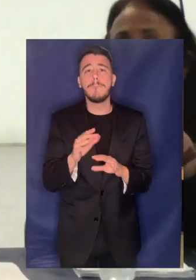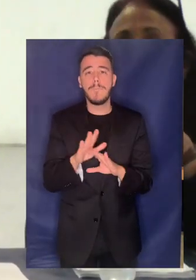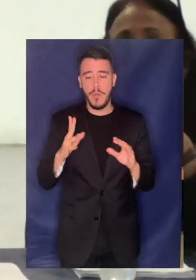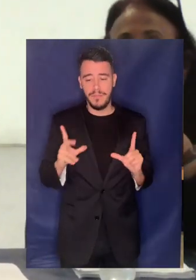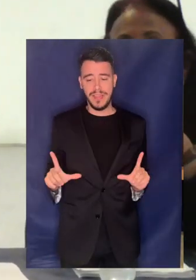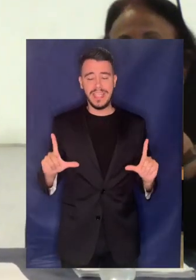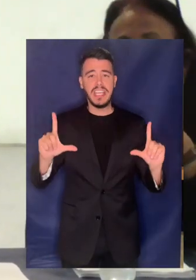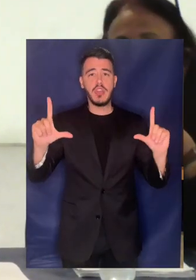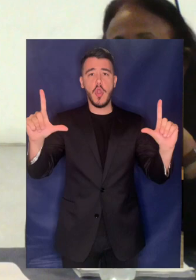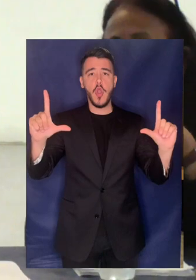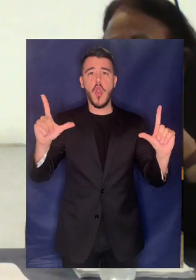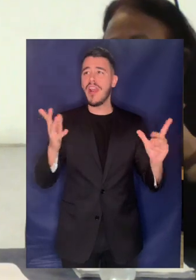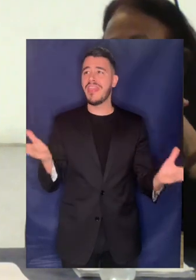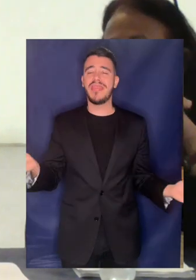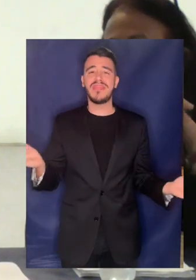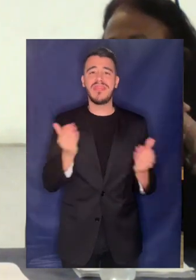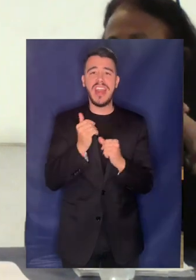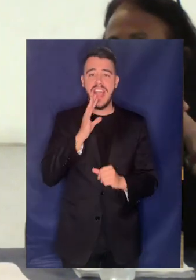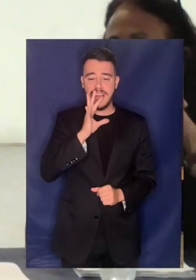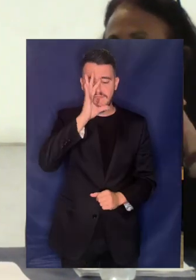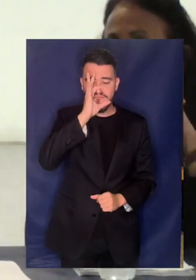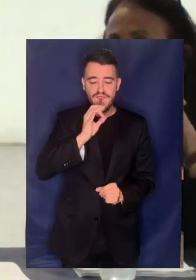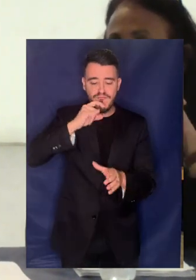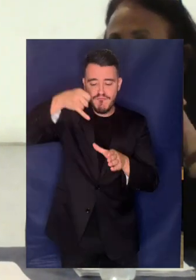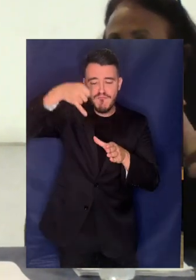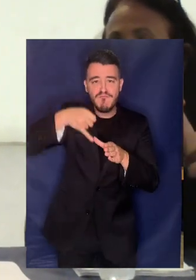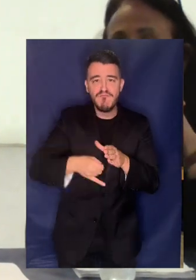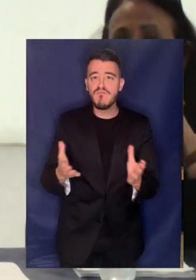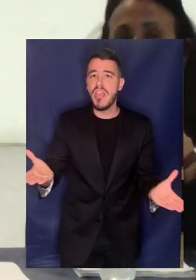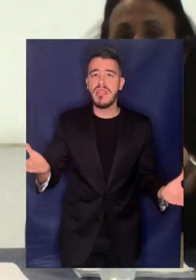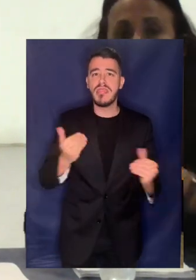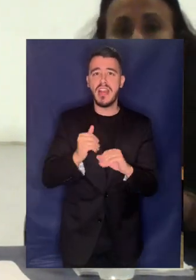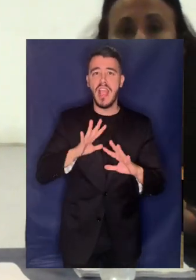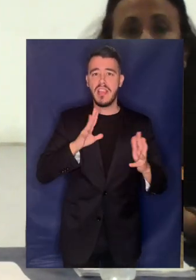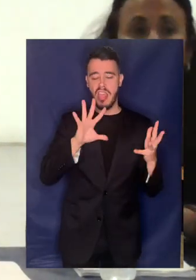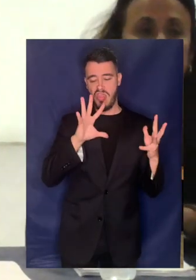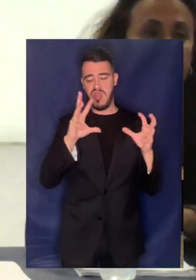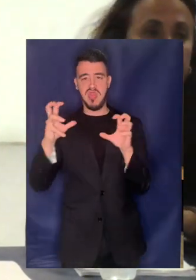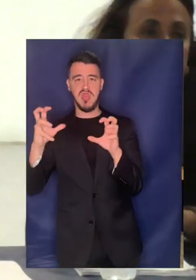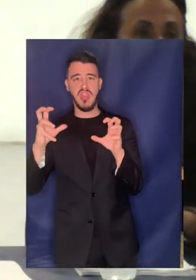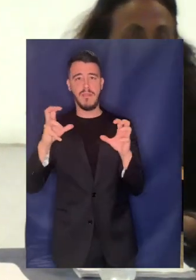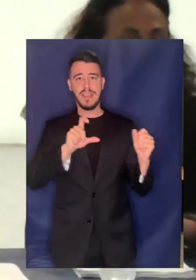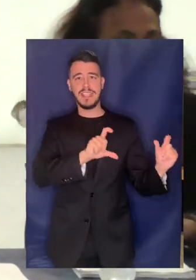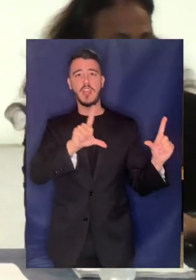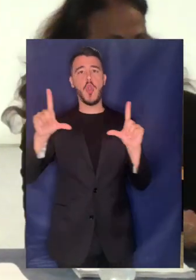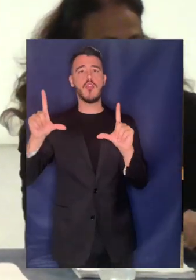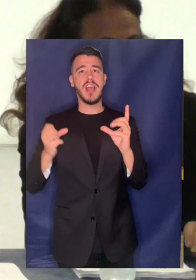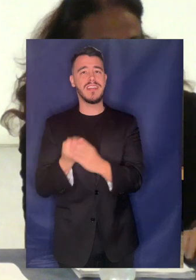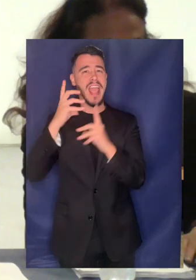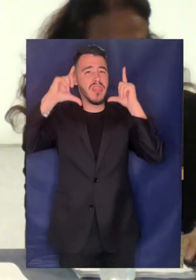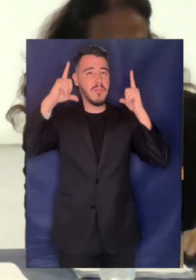φιλελεύθερου μοντέλου οικονομικού αυτό που δημιουργεί η κυβέρνηση Μητσοτάκη